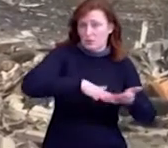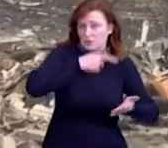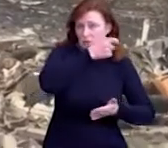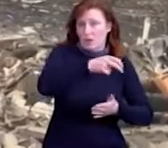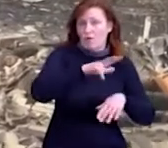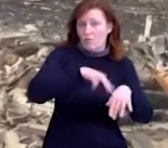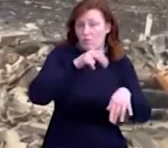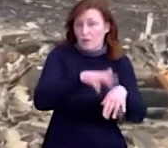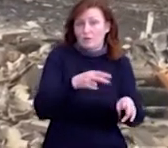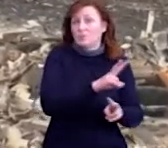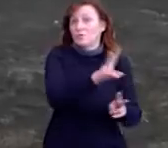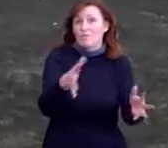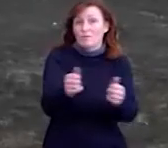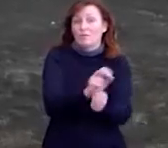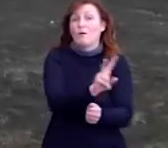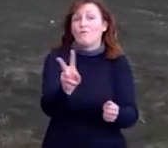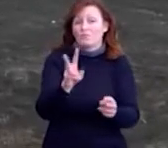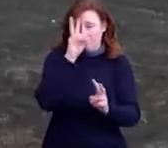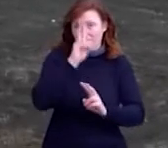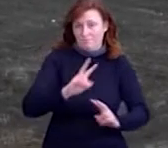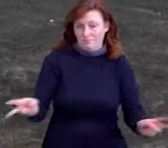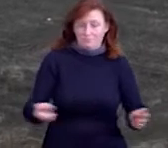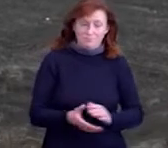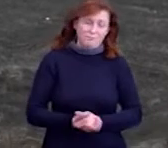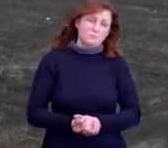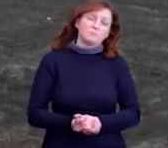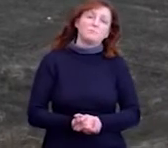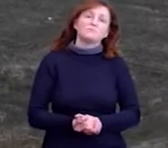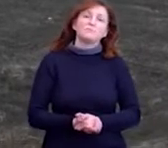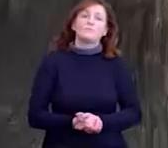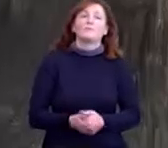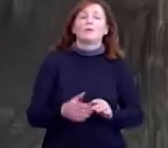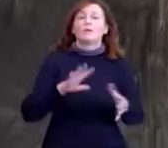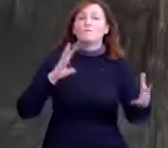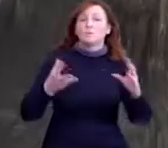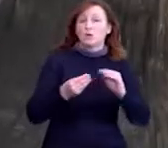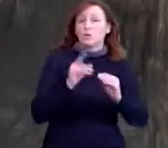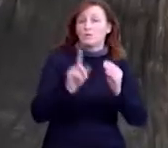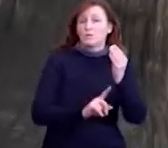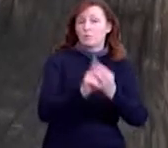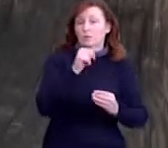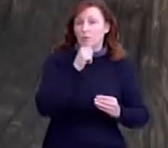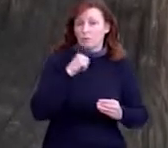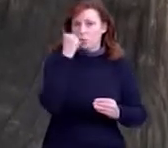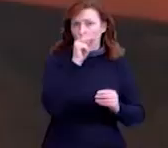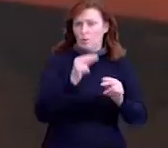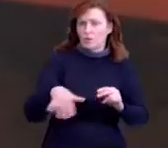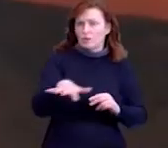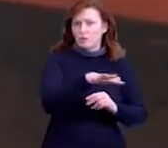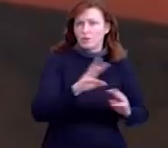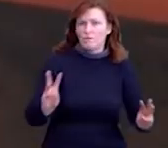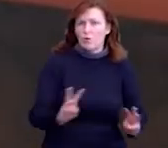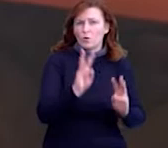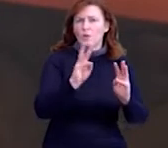не відкривали. Сказала Суспільному Юлія Ковтун, речниця поліції області. Загалом від початку року на Чернігівщині горіло